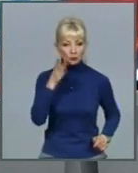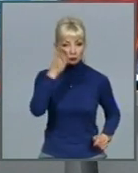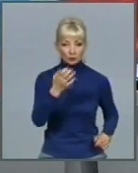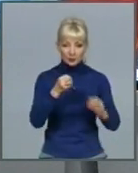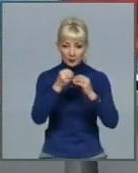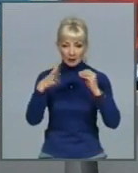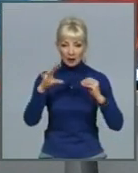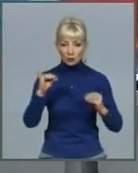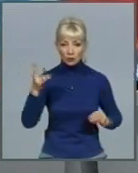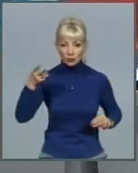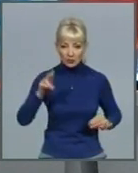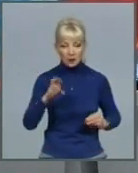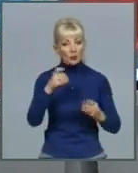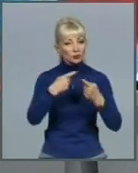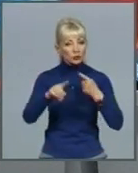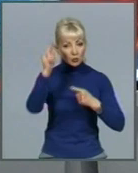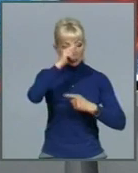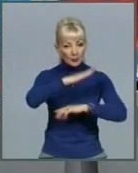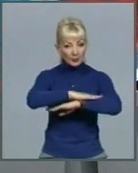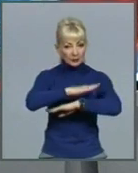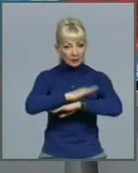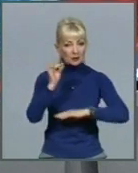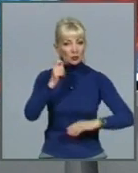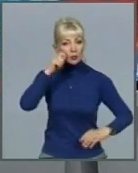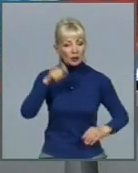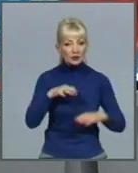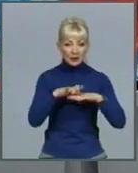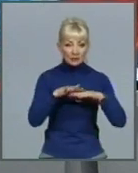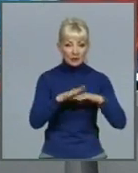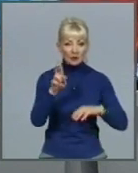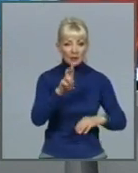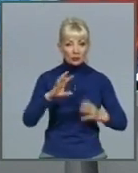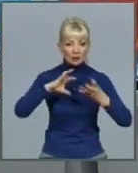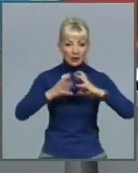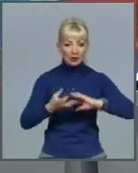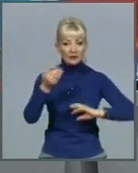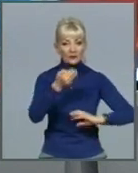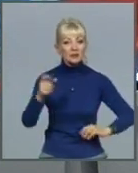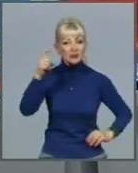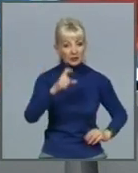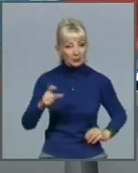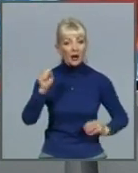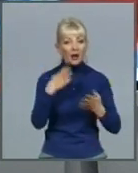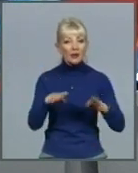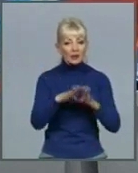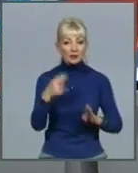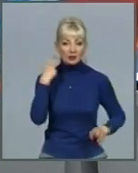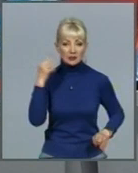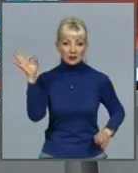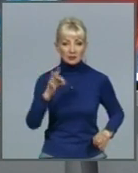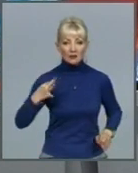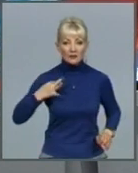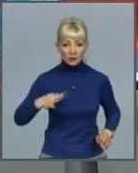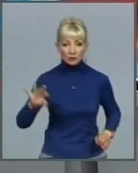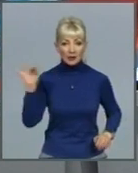З інших навчальних предметів – історії України, математики, біології, географії, фізики, хімії, а також англійської, німецької, французької та іспанської